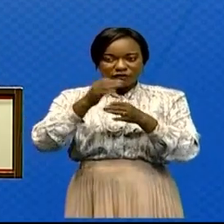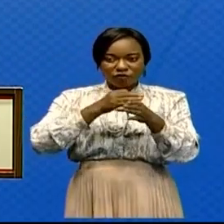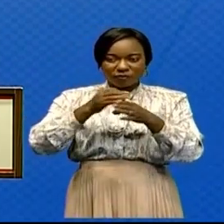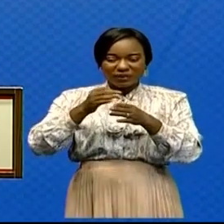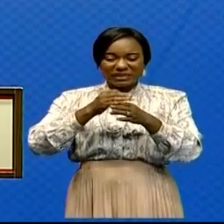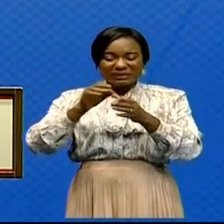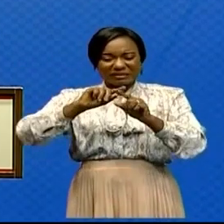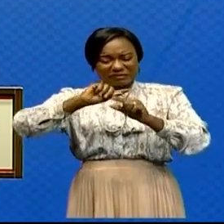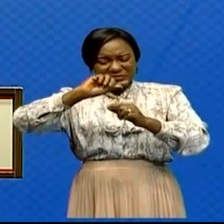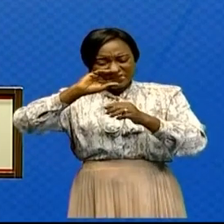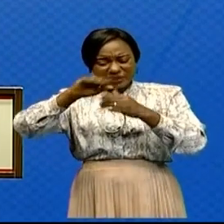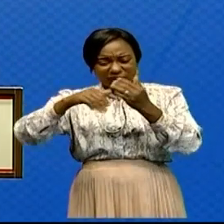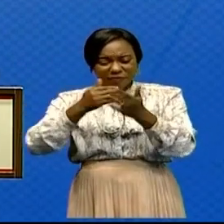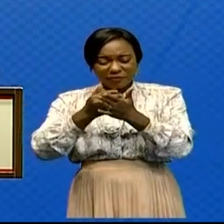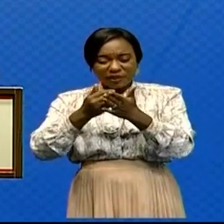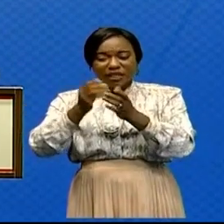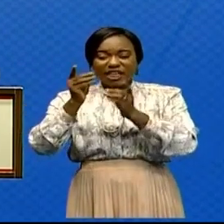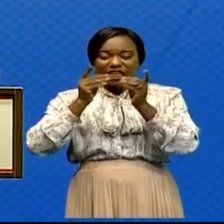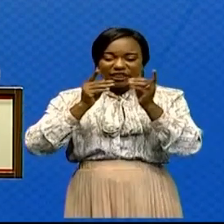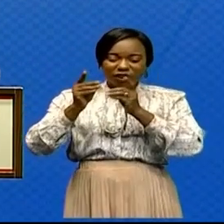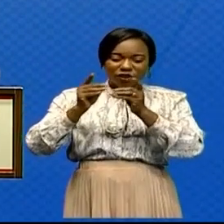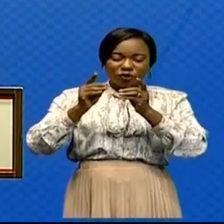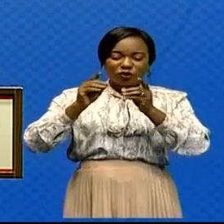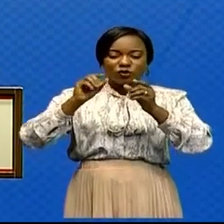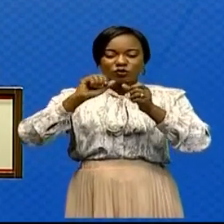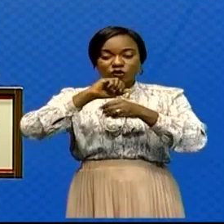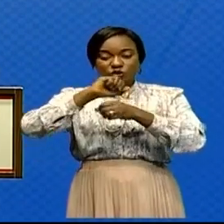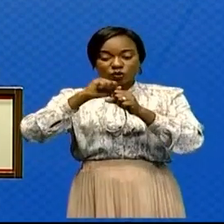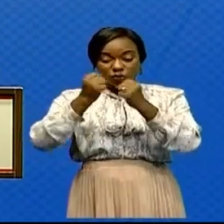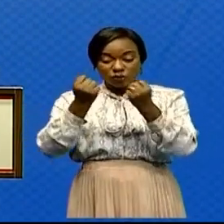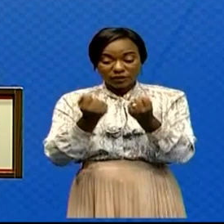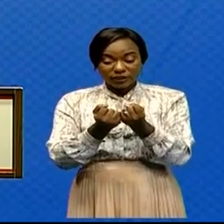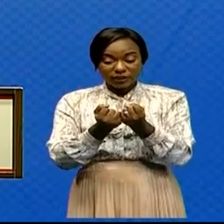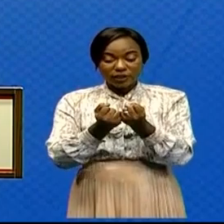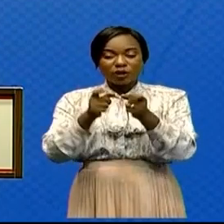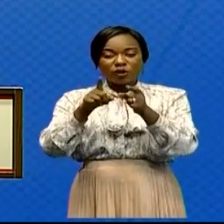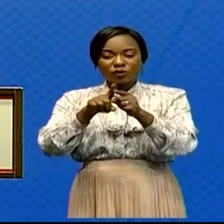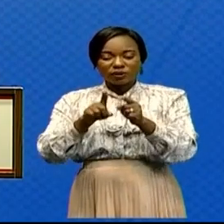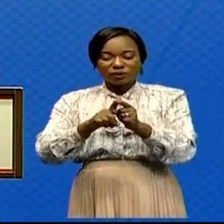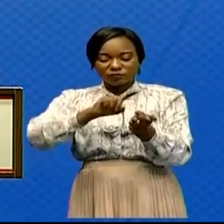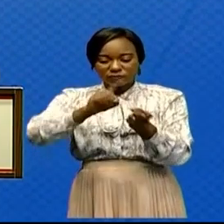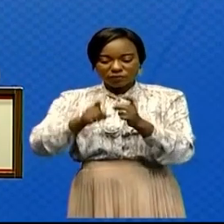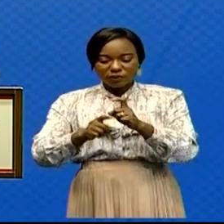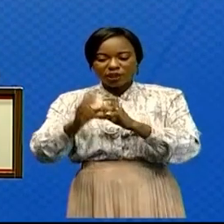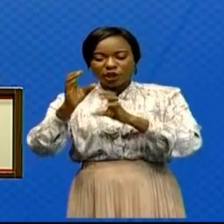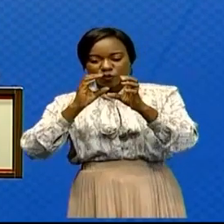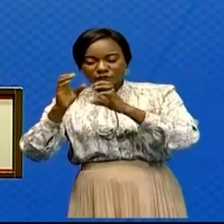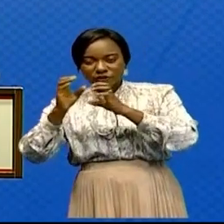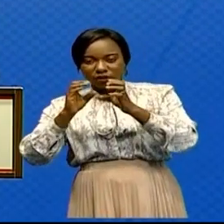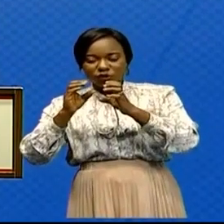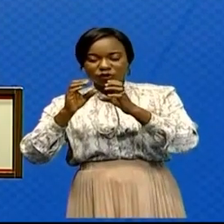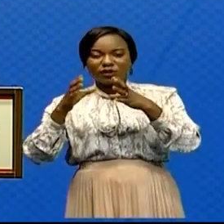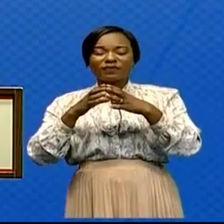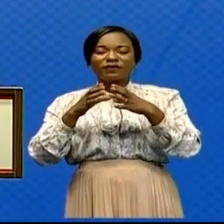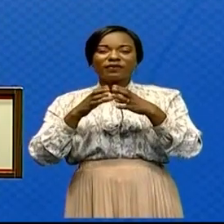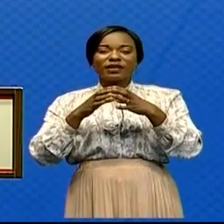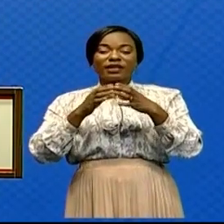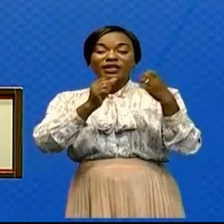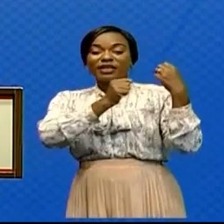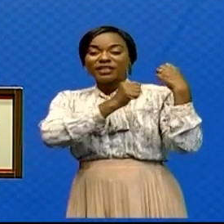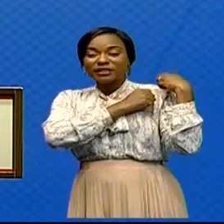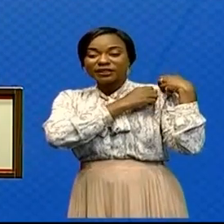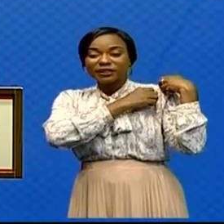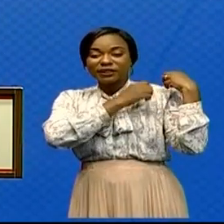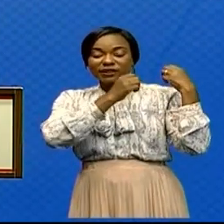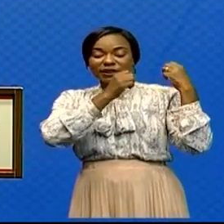les dialogues sociaux avec le concours du banc gouvernemental, à améliorer la communication avec les syndicats à tous les